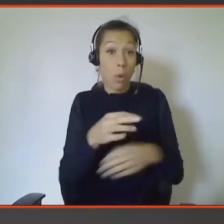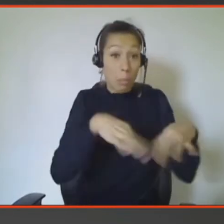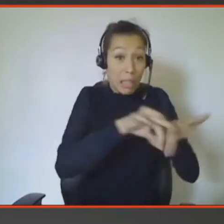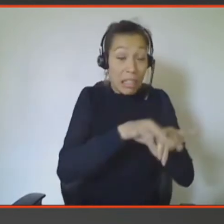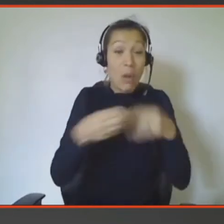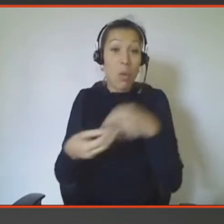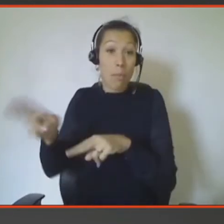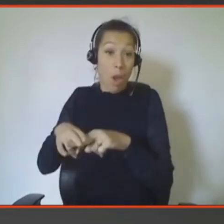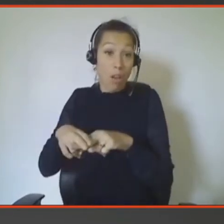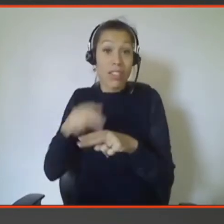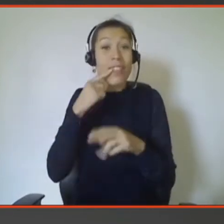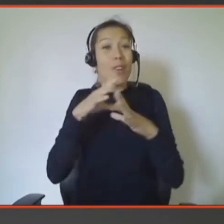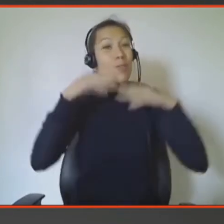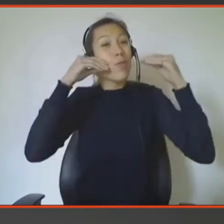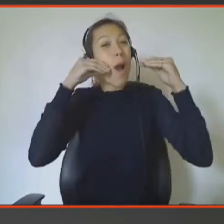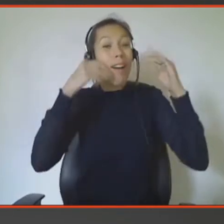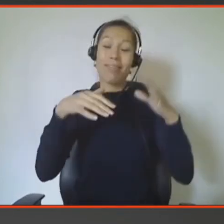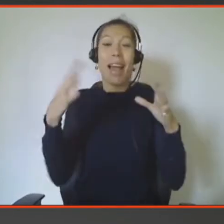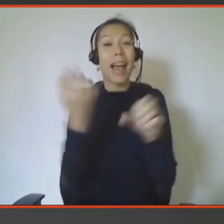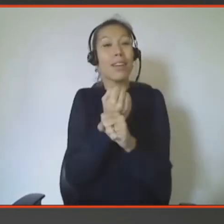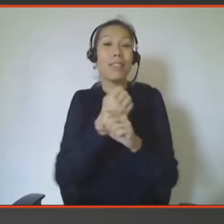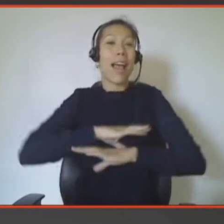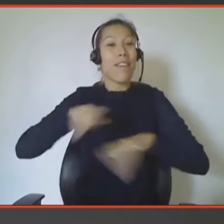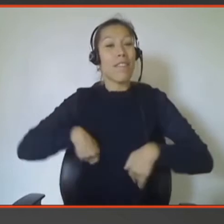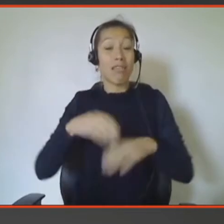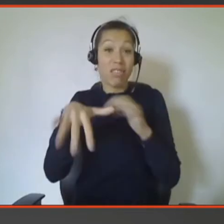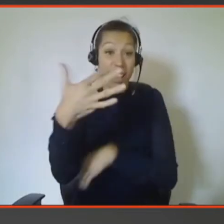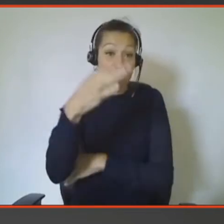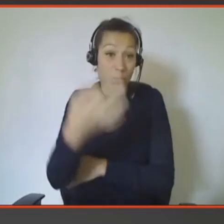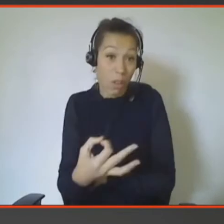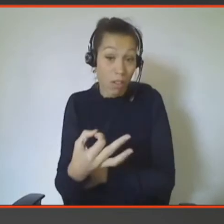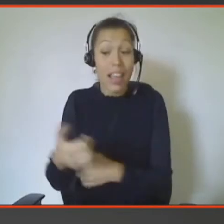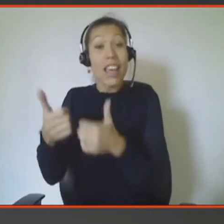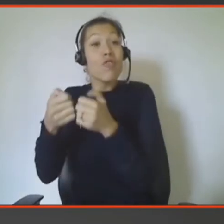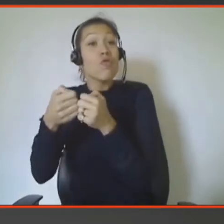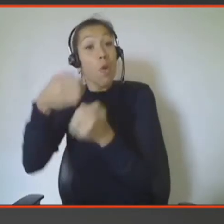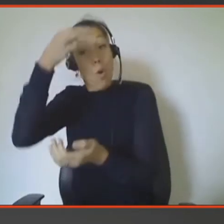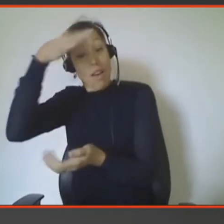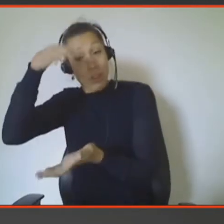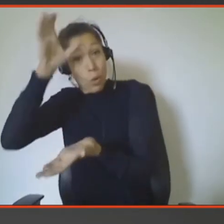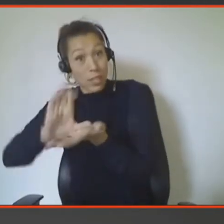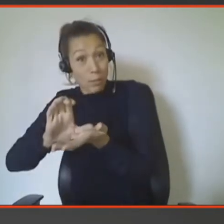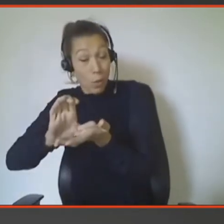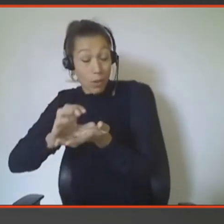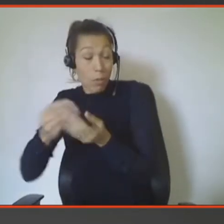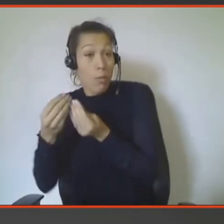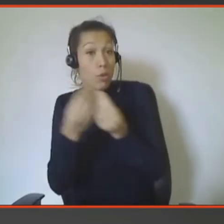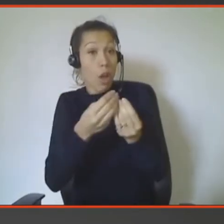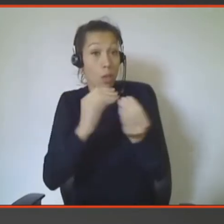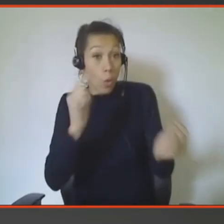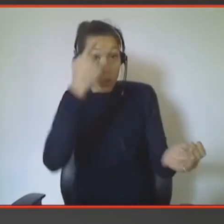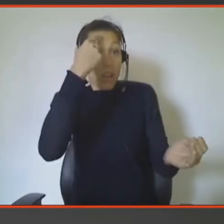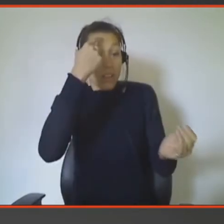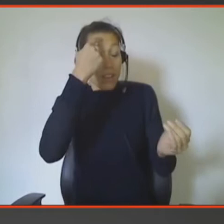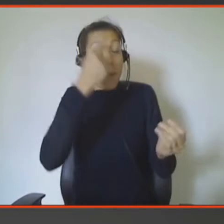réalité des réfugiés de montrer la fin telle qu'elle est potentiellement. Et ça aussi, en tant que joueur, vous êtes très conscients de